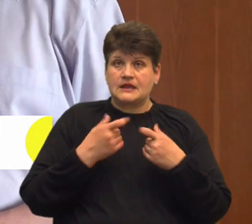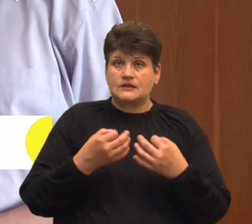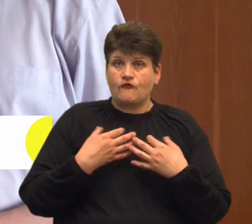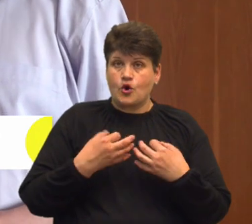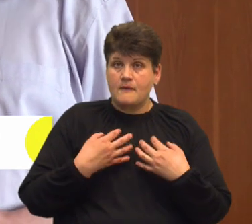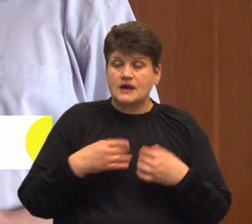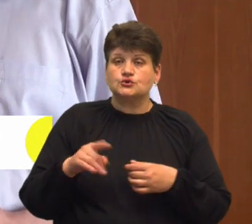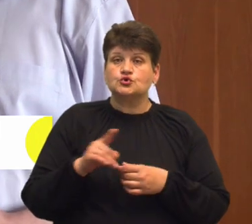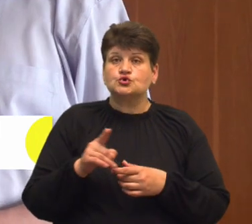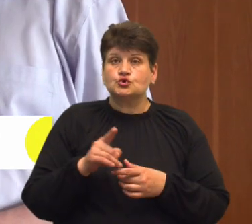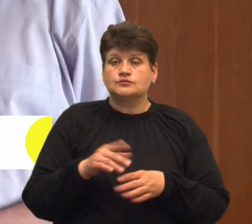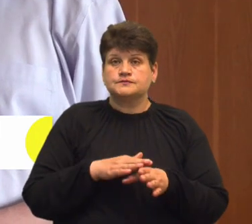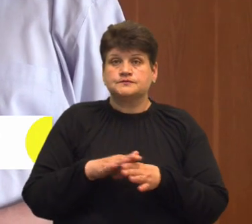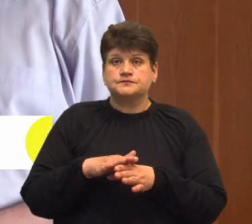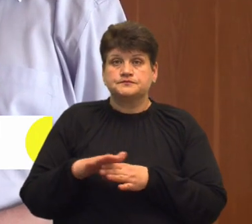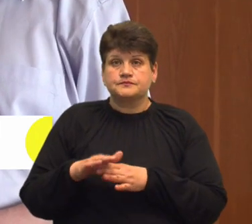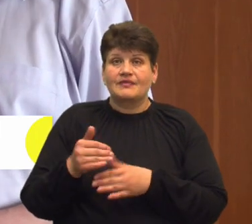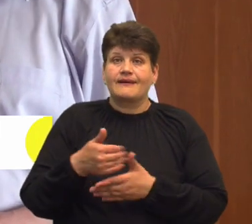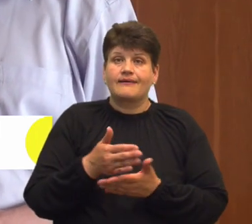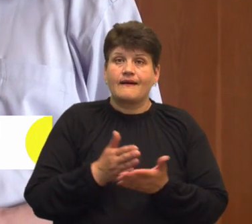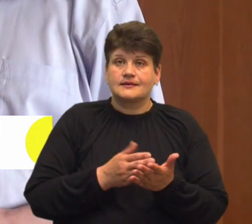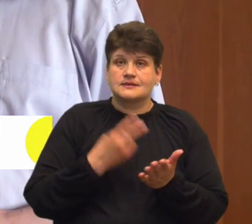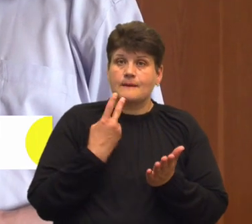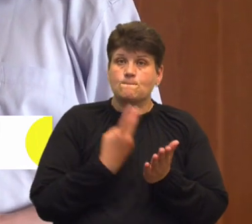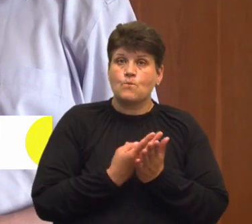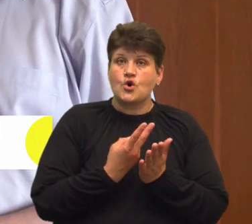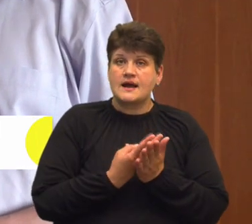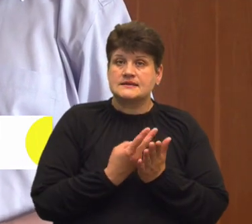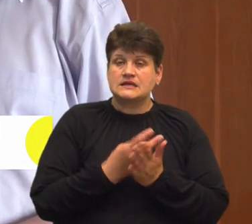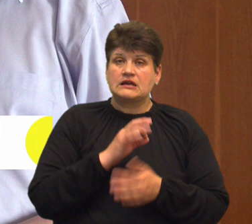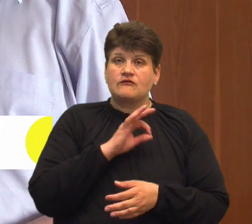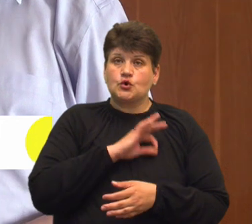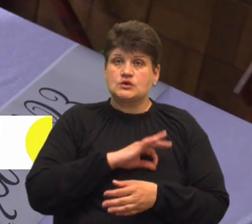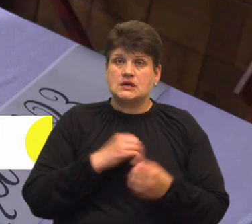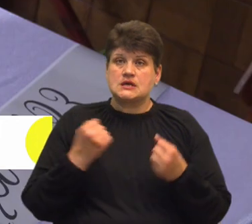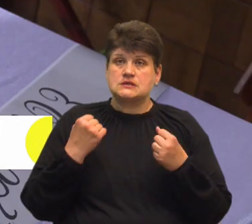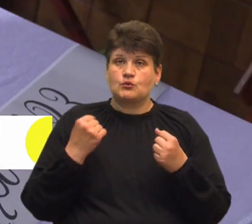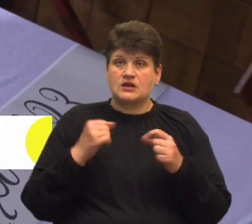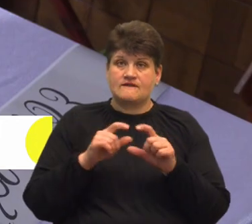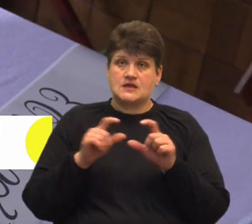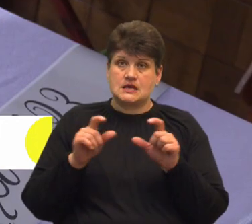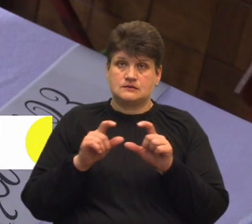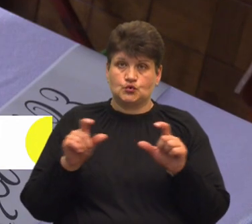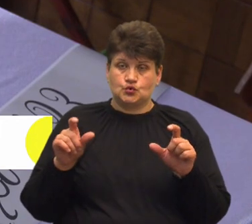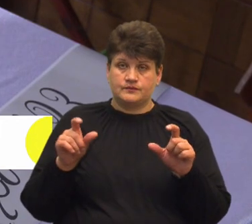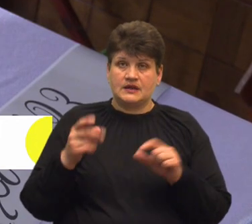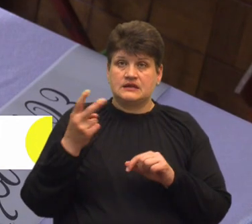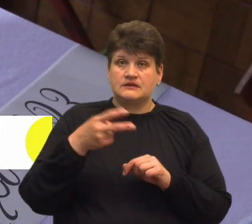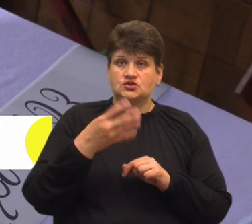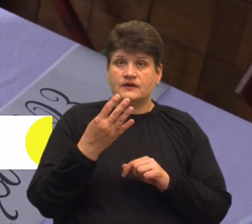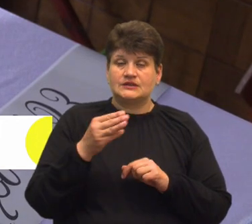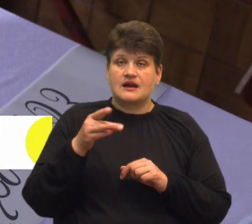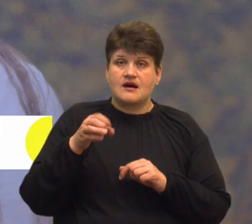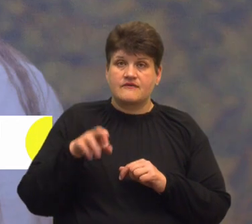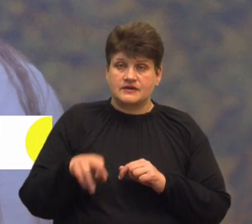дотримання якісних показників використання спортивних споруд. Нагадаємо, 24 травня на